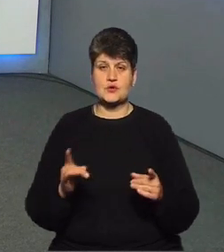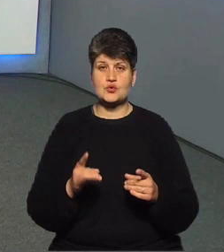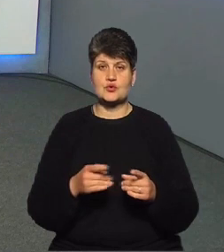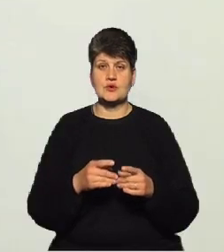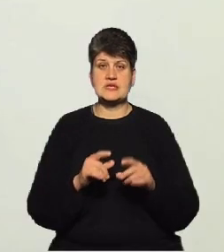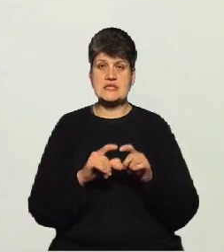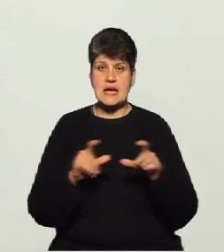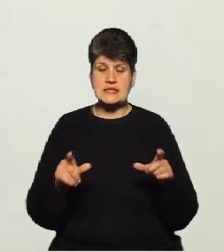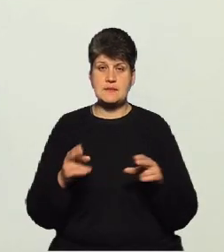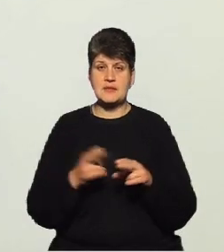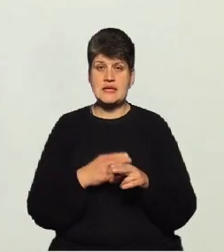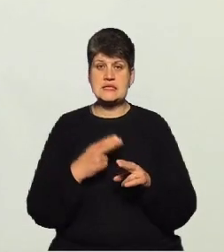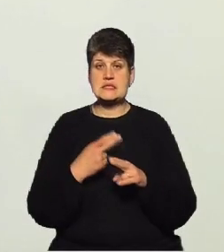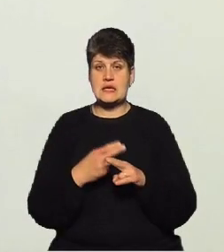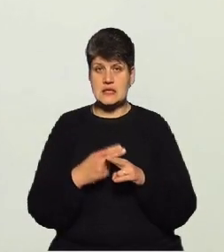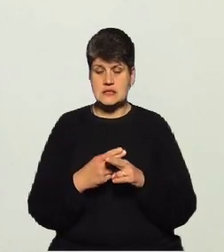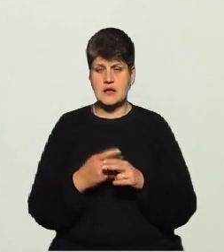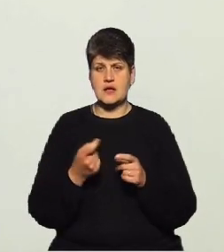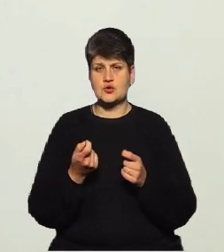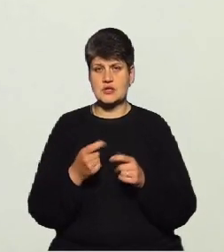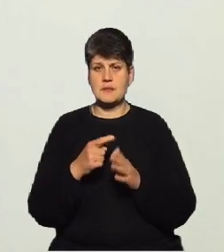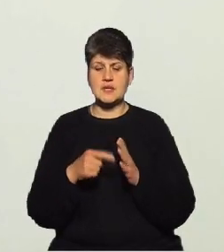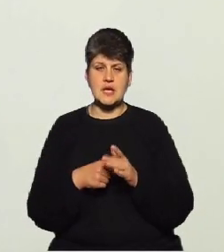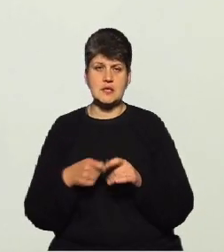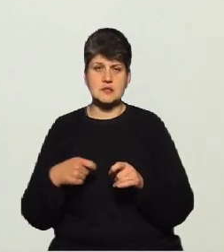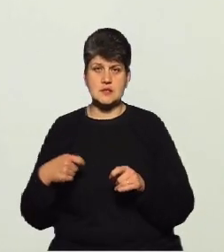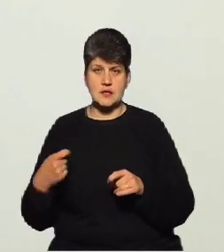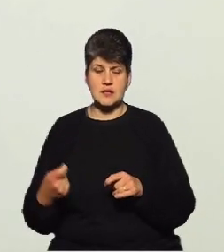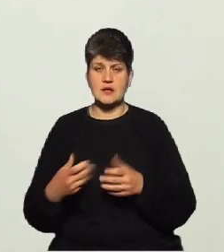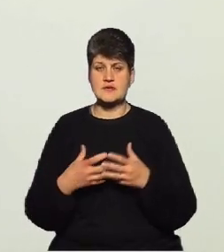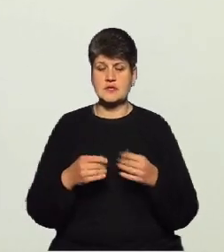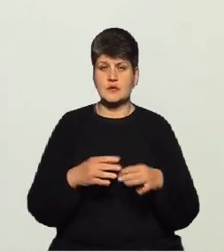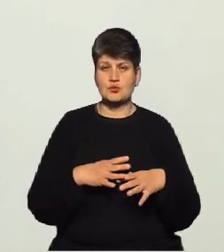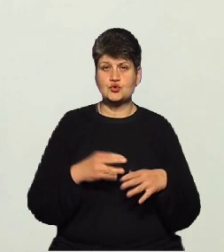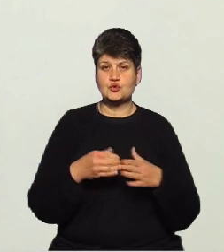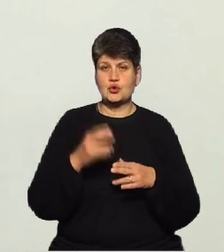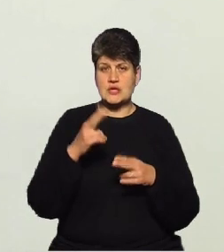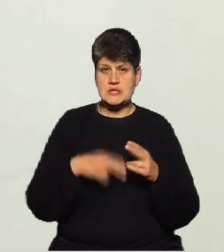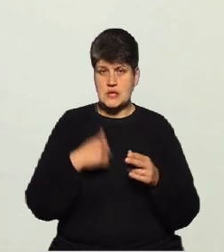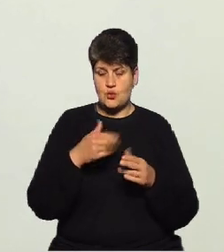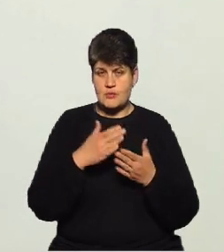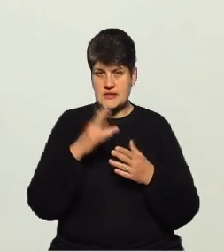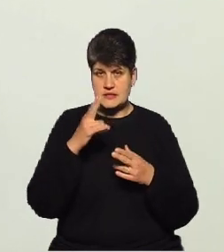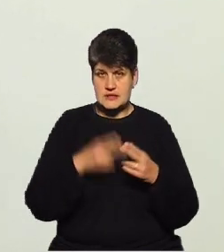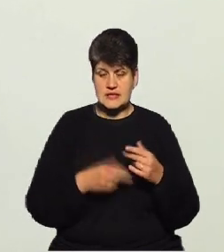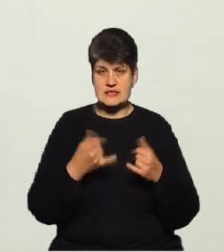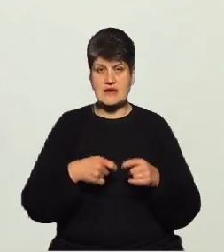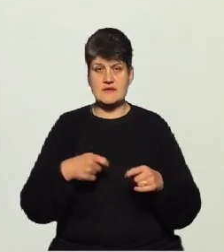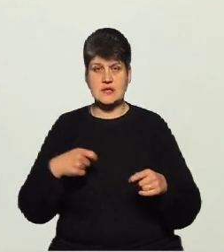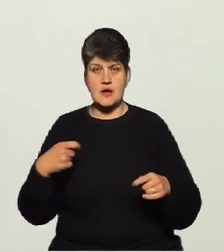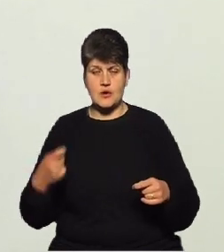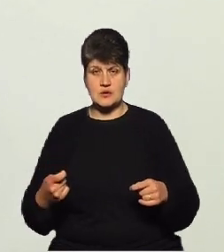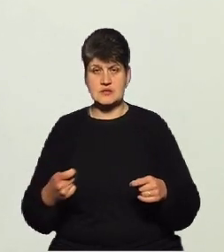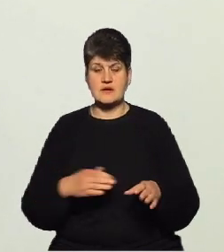зараз питання затягується, тому що навесні йшлося про те, що до кінця року має бути завершено, зараз відтягується ці реалізації